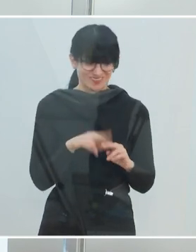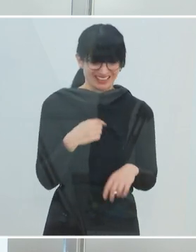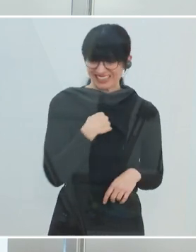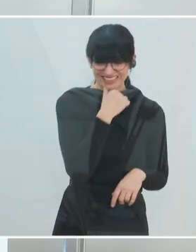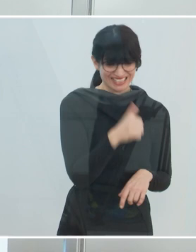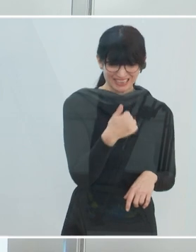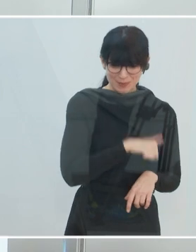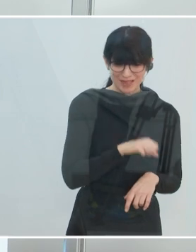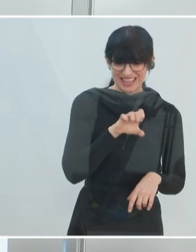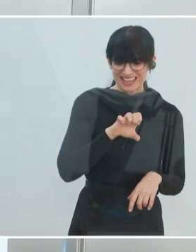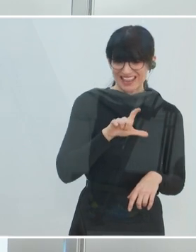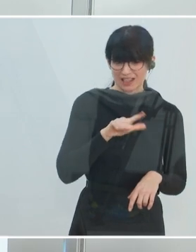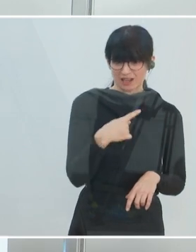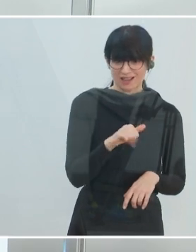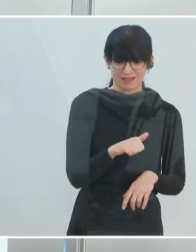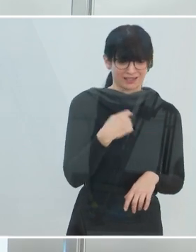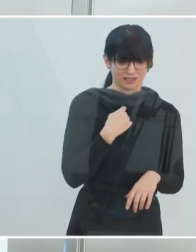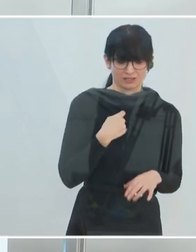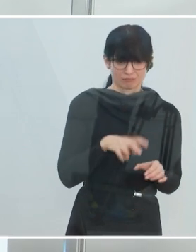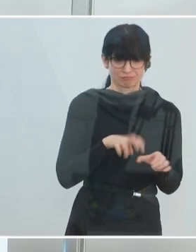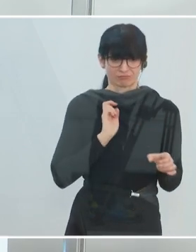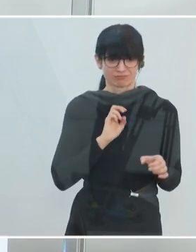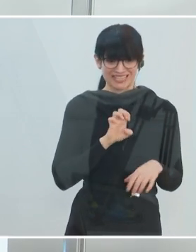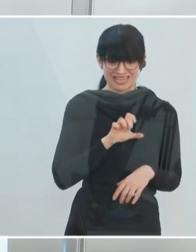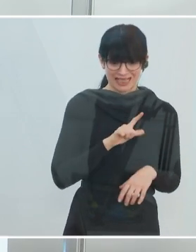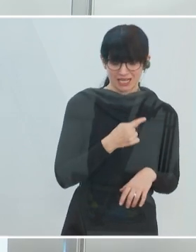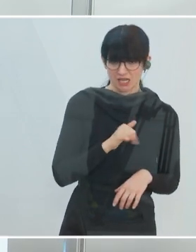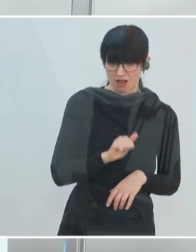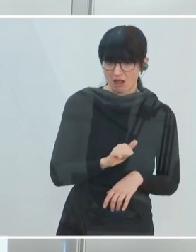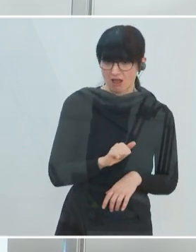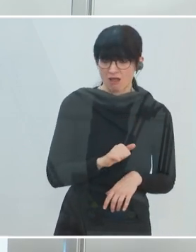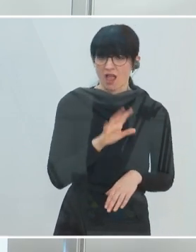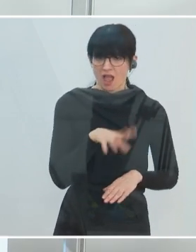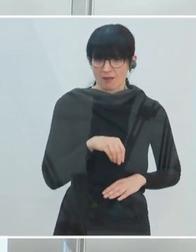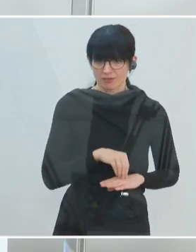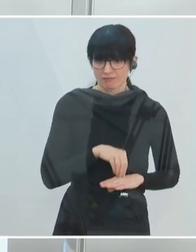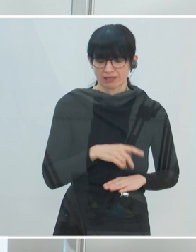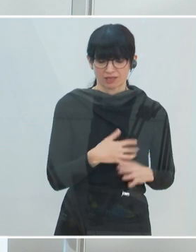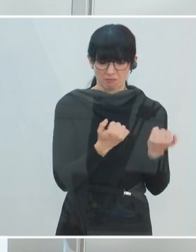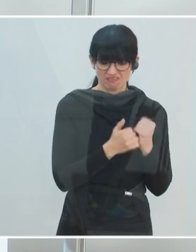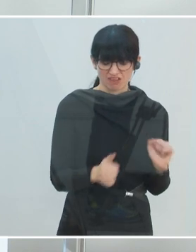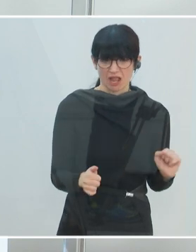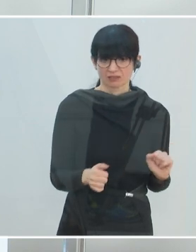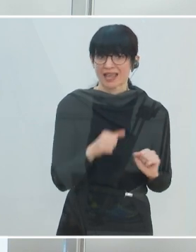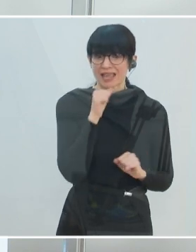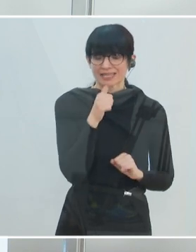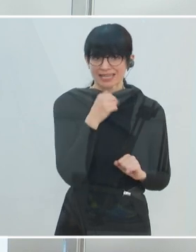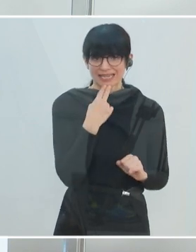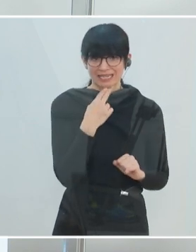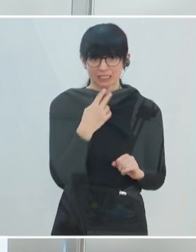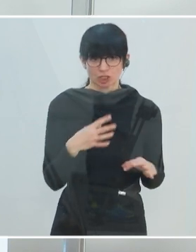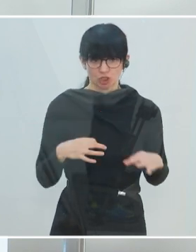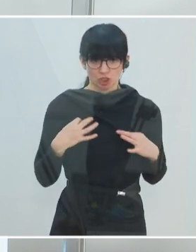Und damit sind nicht alle, nämlich diejenigen vor allem, die sich befreien haben lassen, die das Opt-out